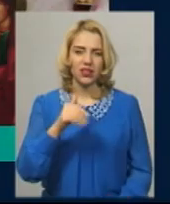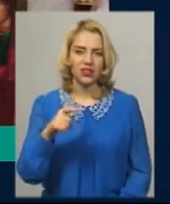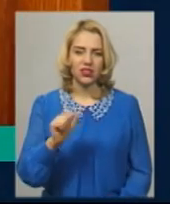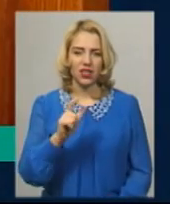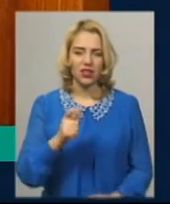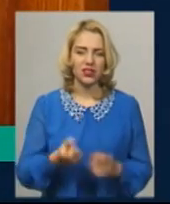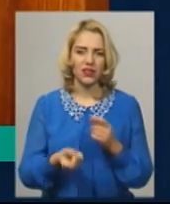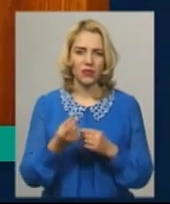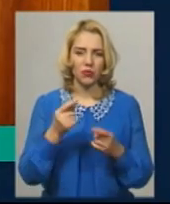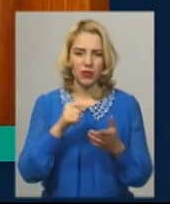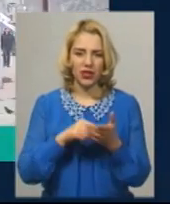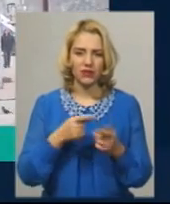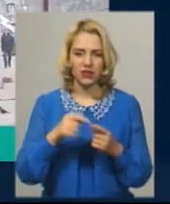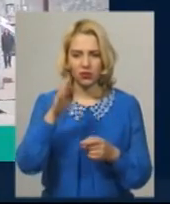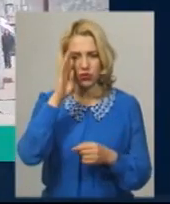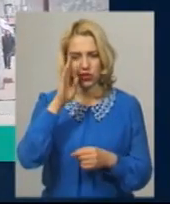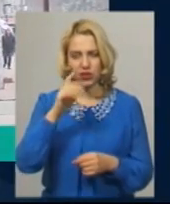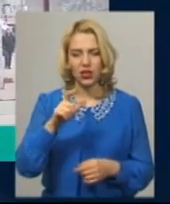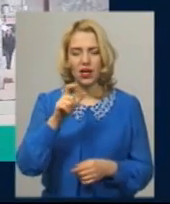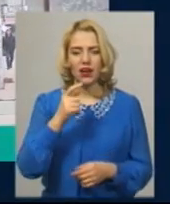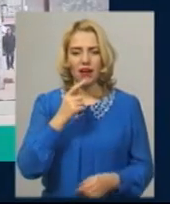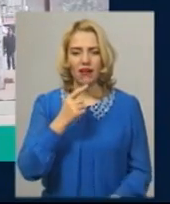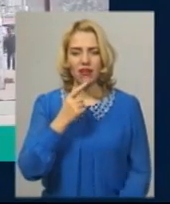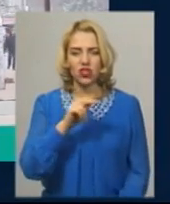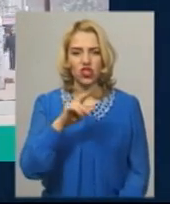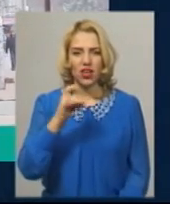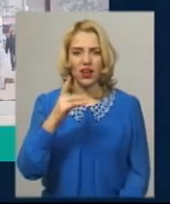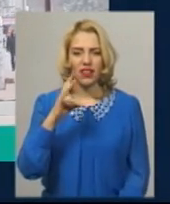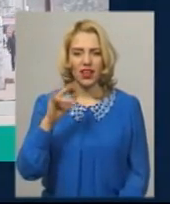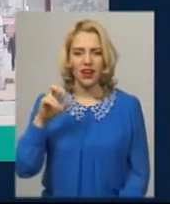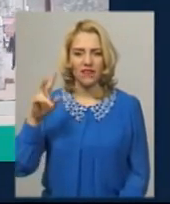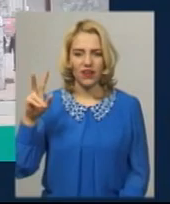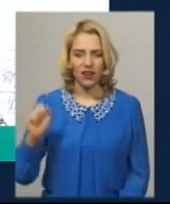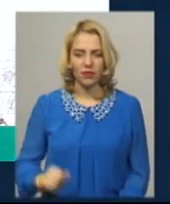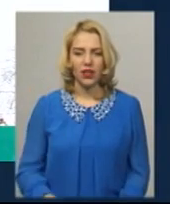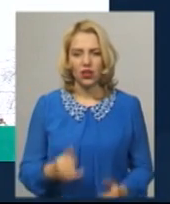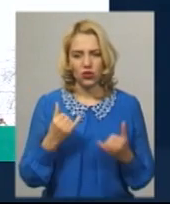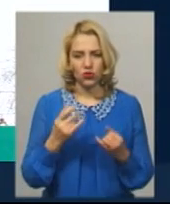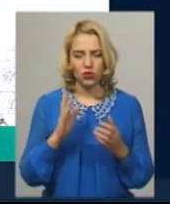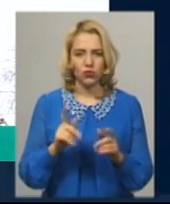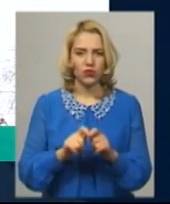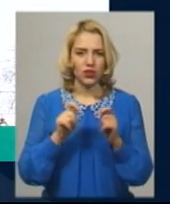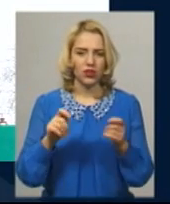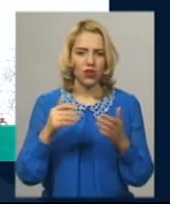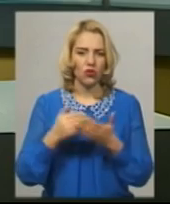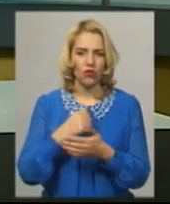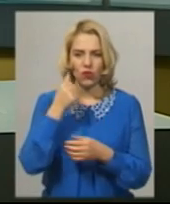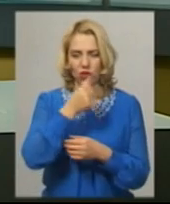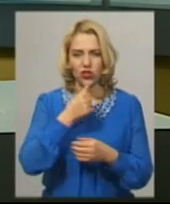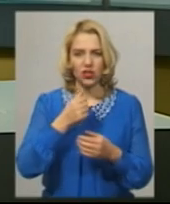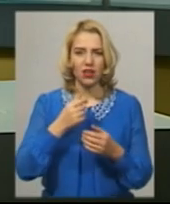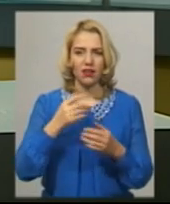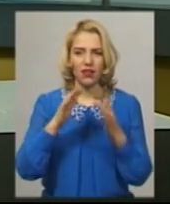опинився інвалід з села Чорнелівка Красилівського району. Цьогоріч Хмельницький стане першим містом в Україні, де відкриють новорічну ялинку.